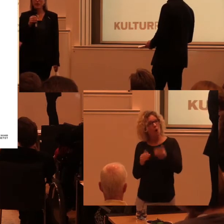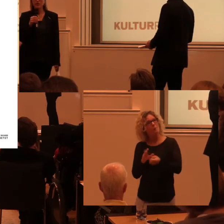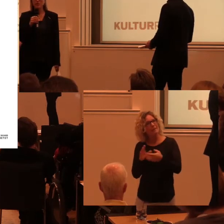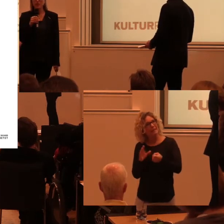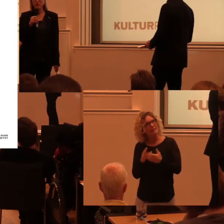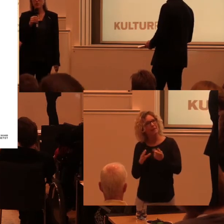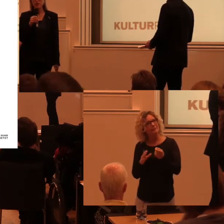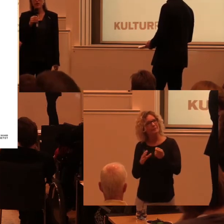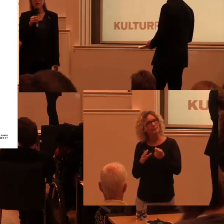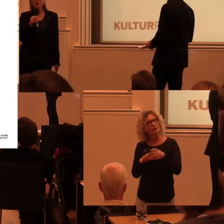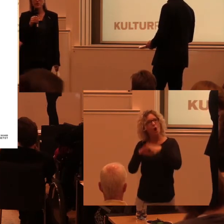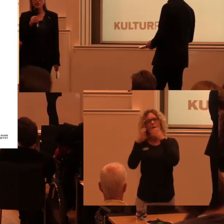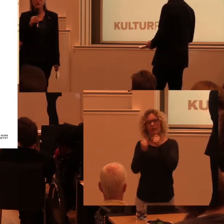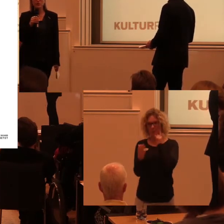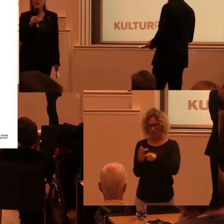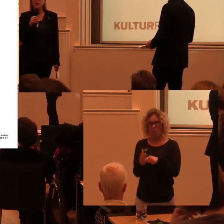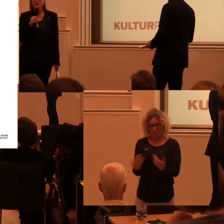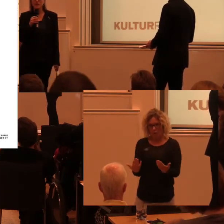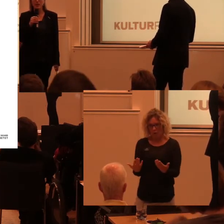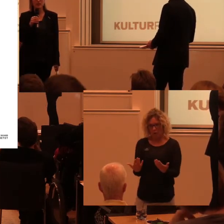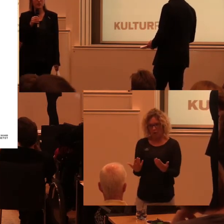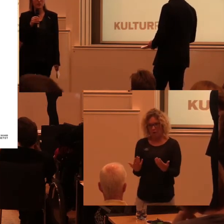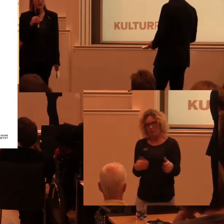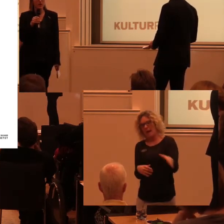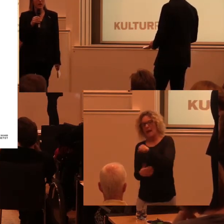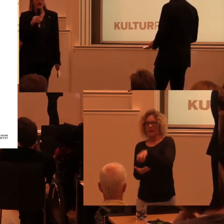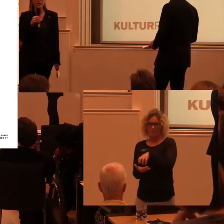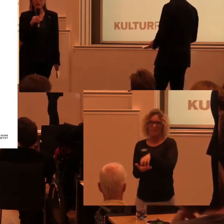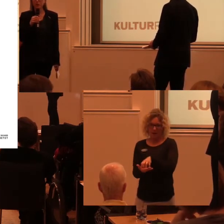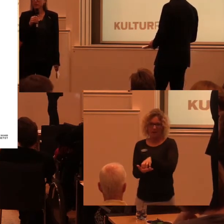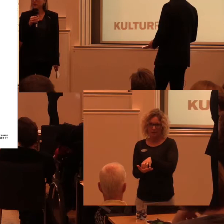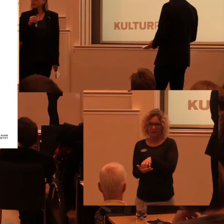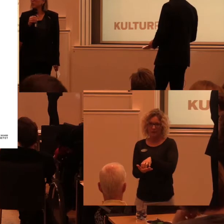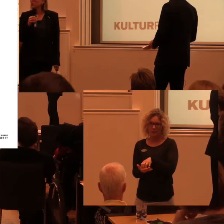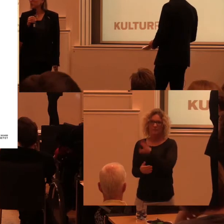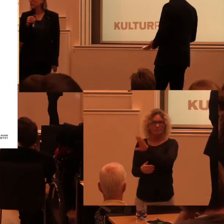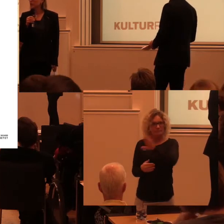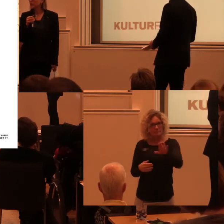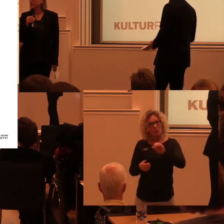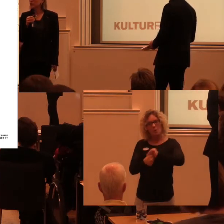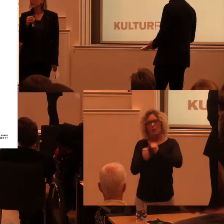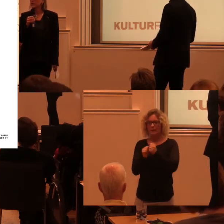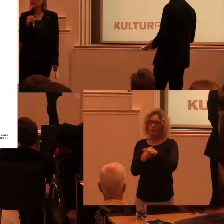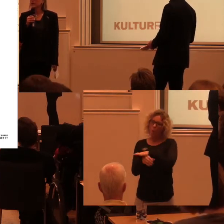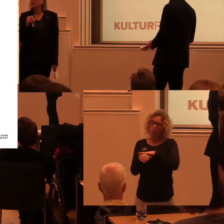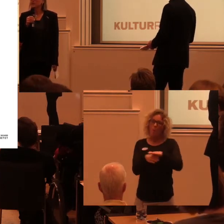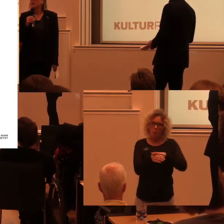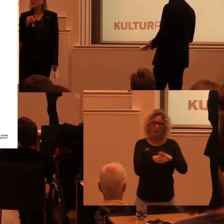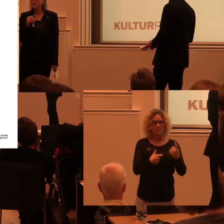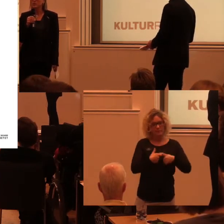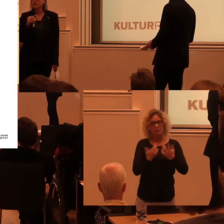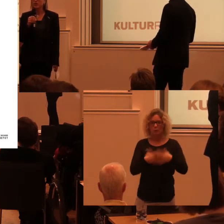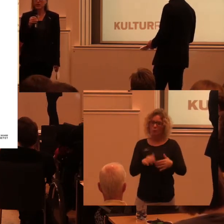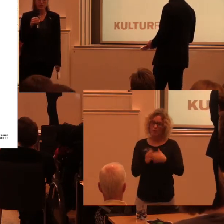de övergripande målen är för hela samhället och alla politikområden när det gäller